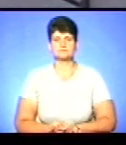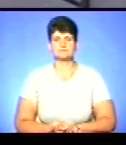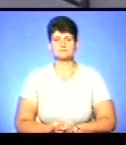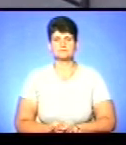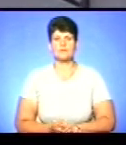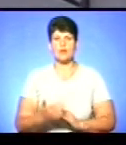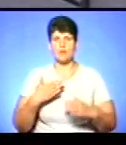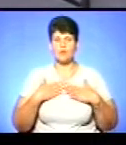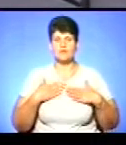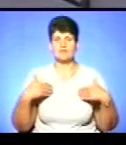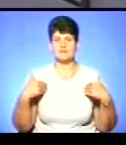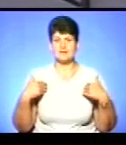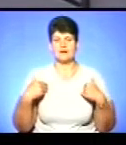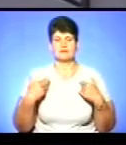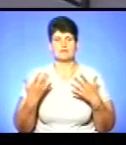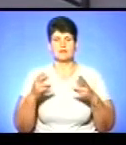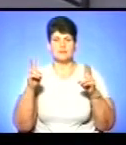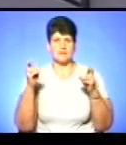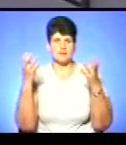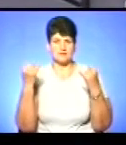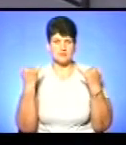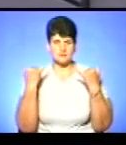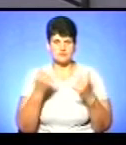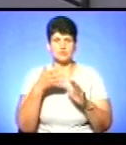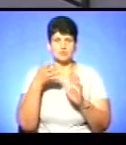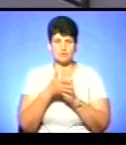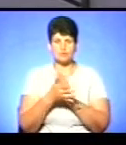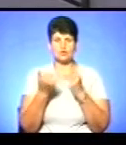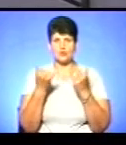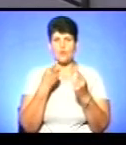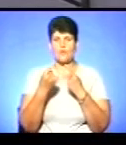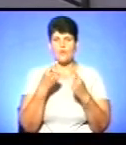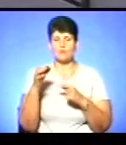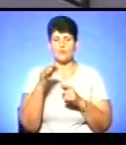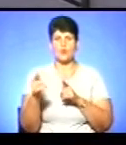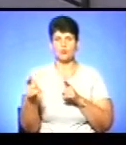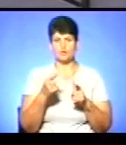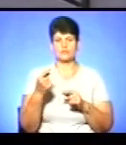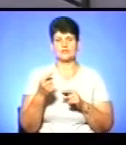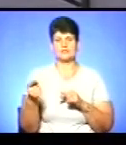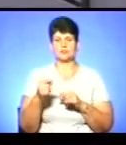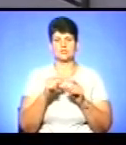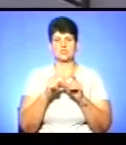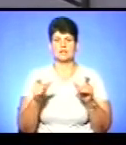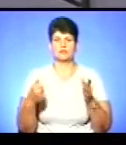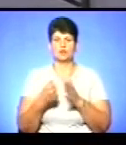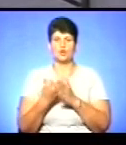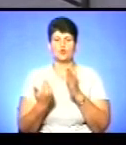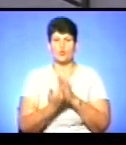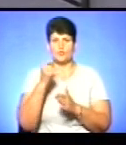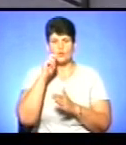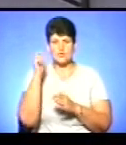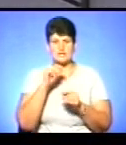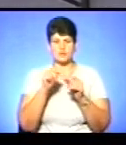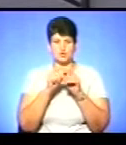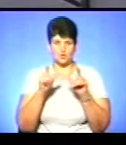Моє вітання в ефірі тема дня і, як ви зрозуміли, із сюжету сьогодні говоримо про готовність тернопільських шкіл до нової української